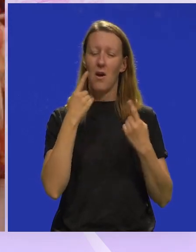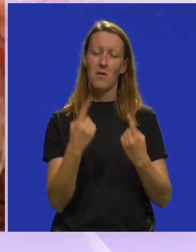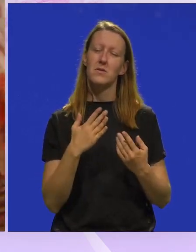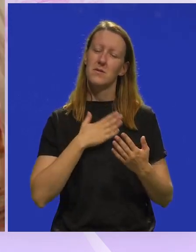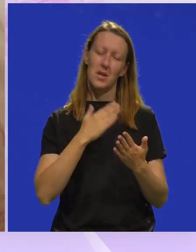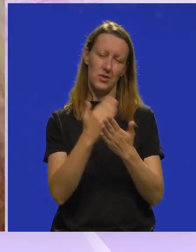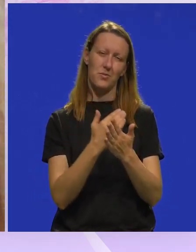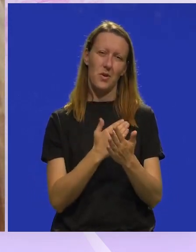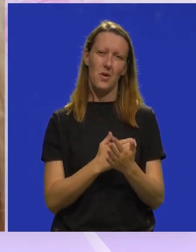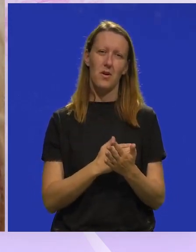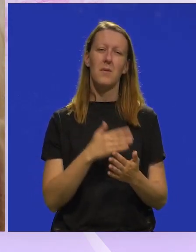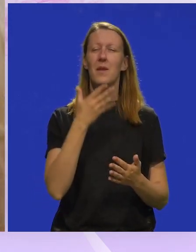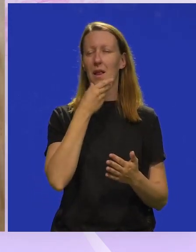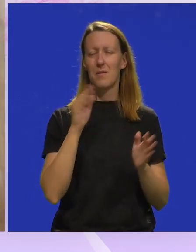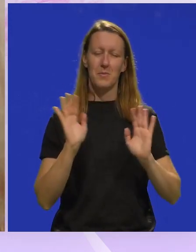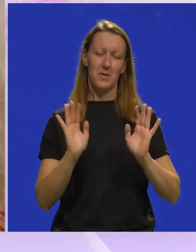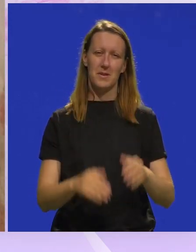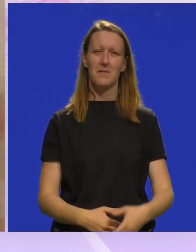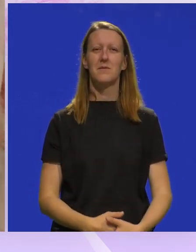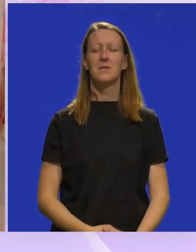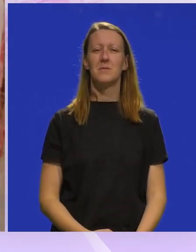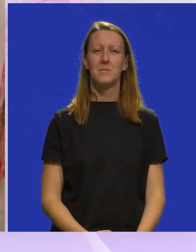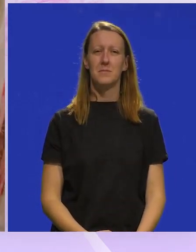ostanite uz naš program. Srdačan pozdrav!